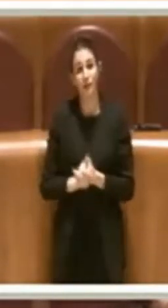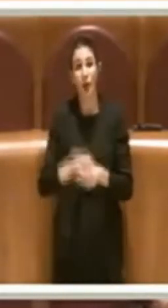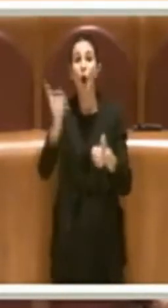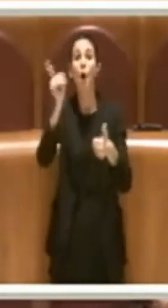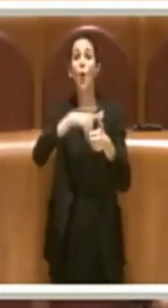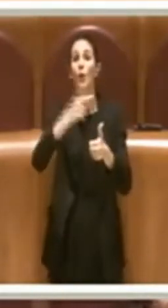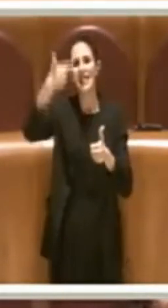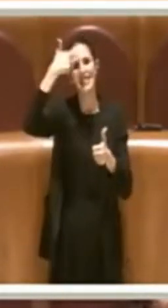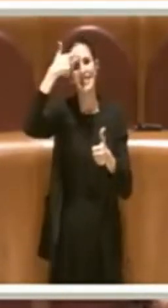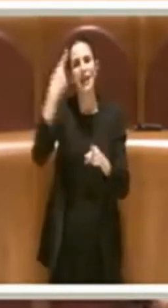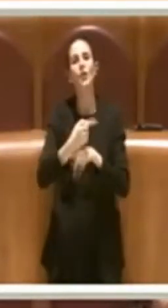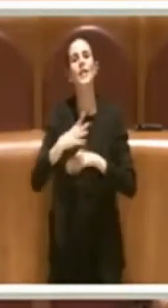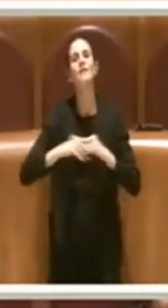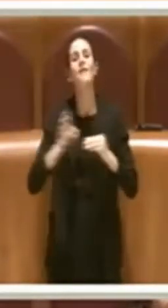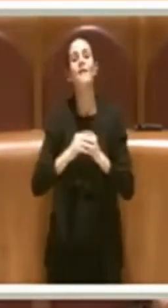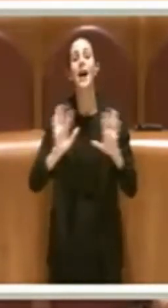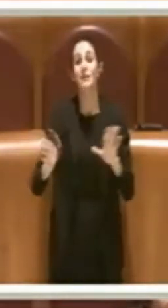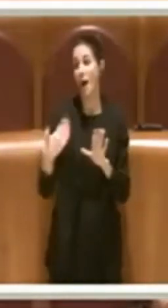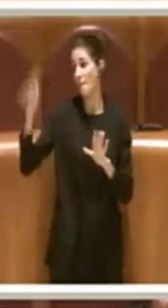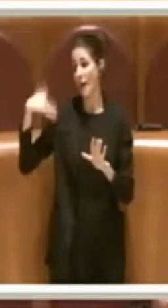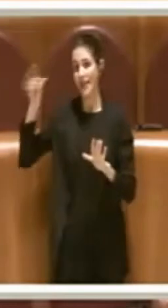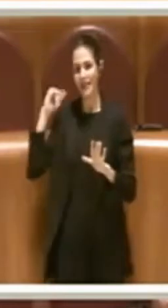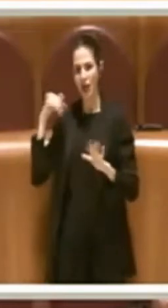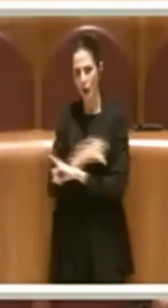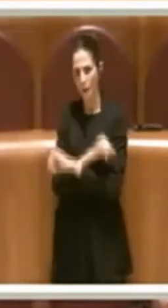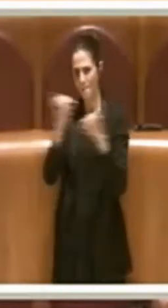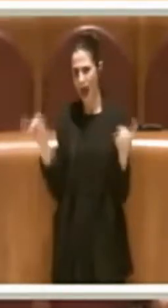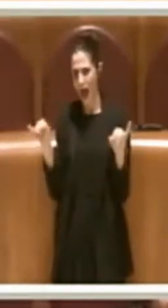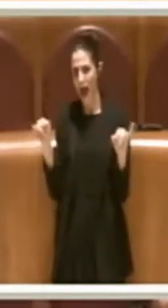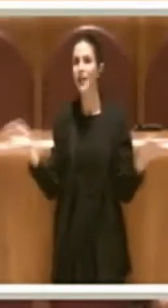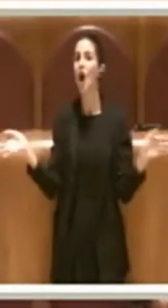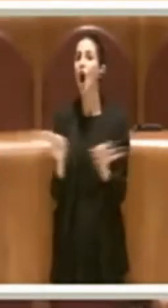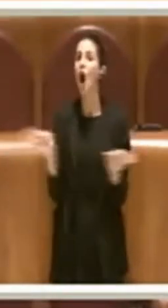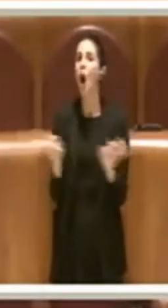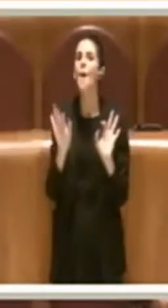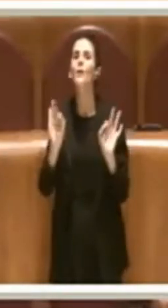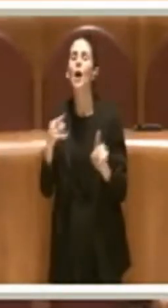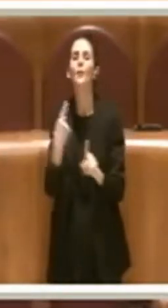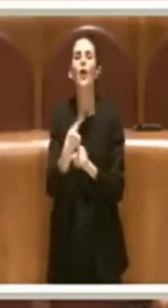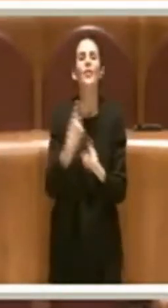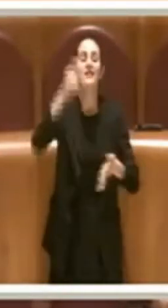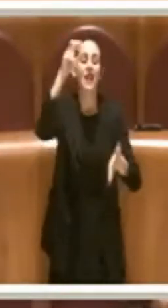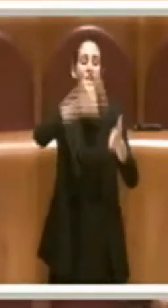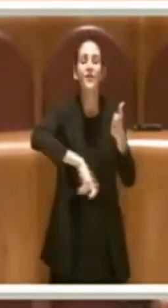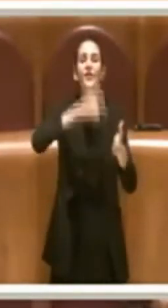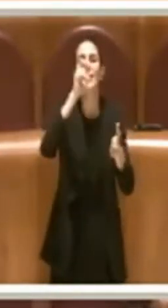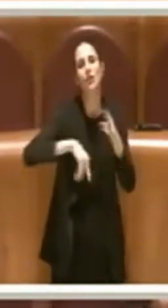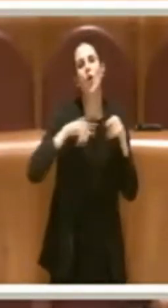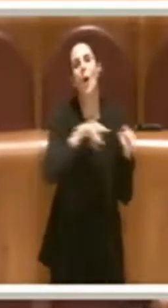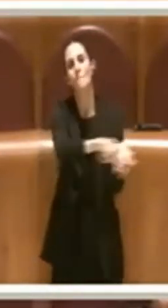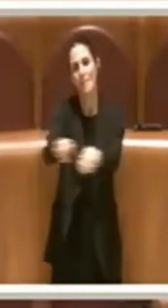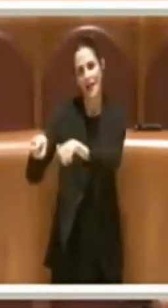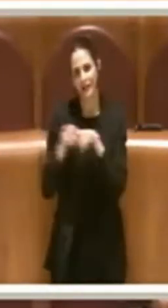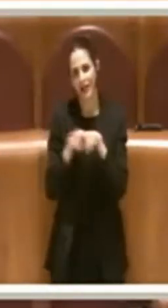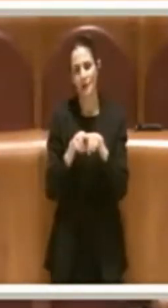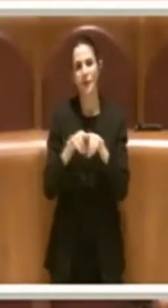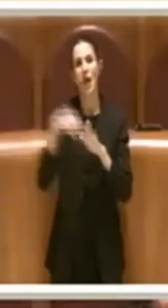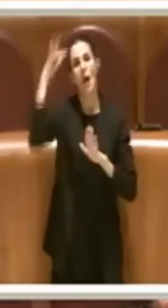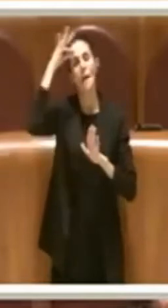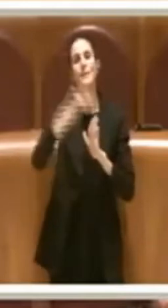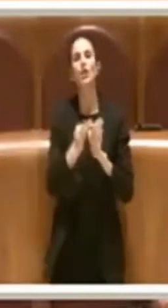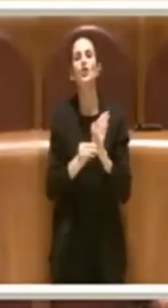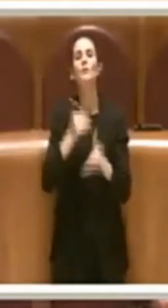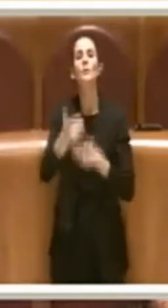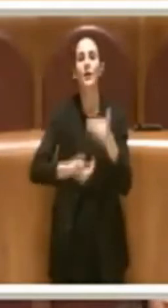Stato deve fare, e che non ha fatto in passato, tra l'altro, è essere eco nella fiscalità e nel principio di progressività. L'articolo